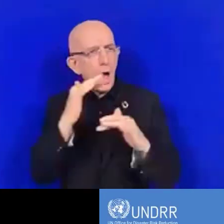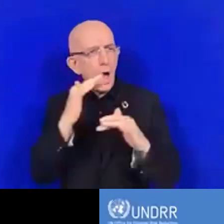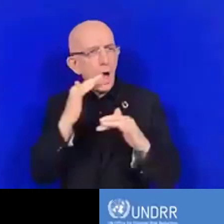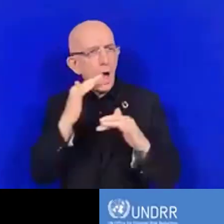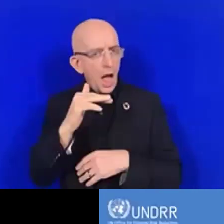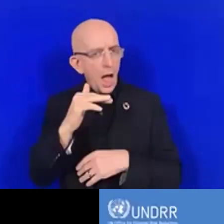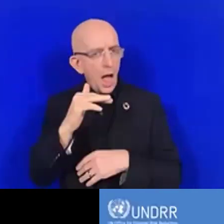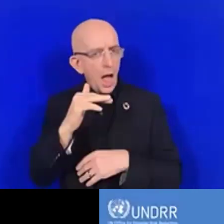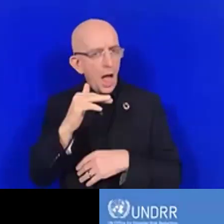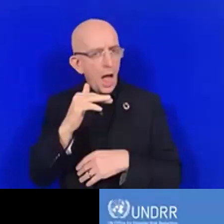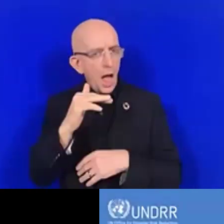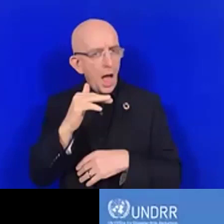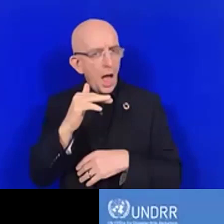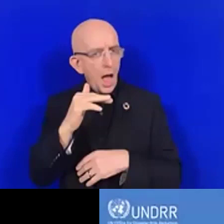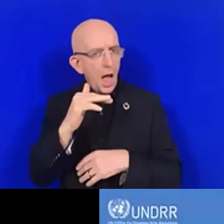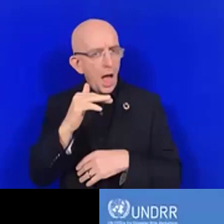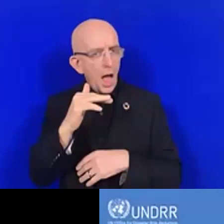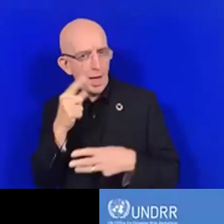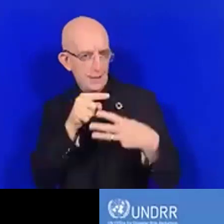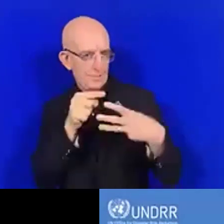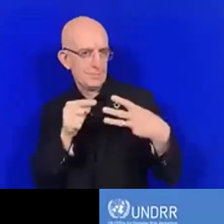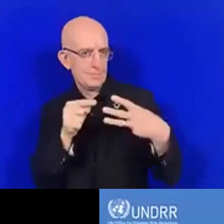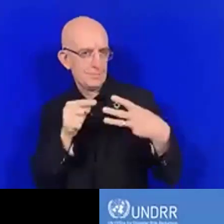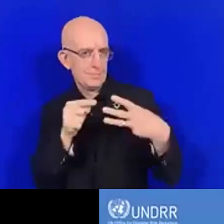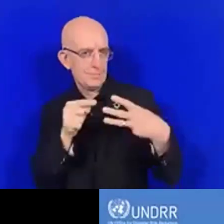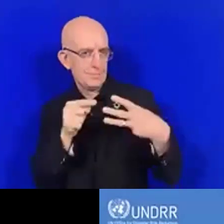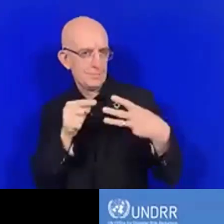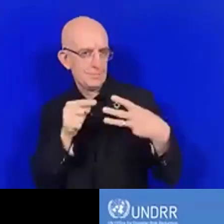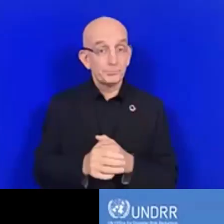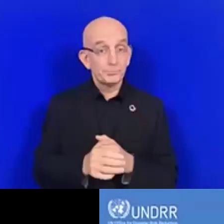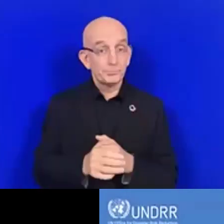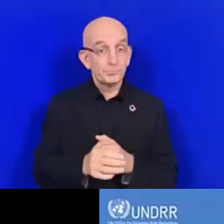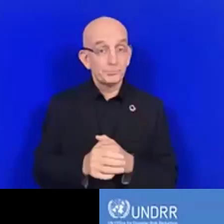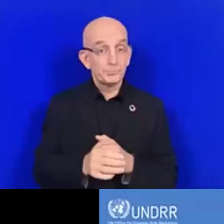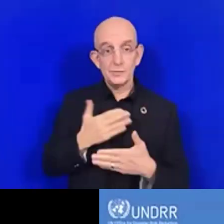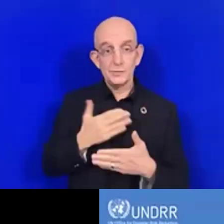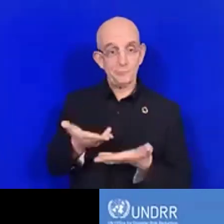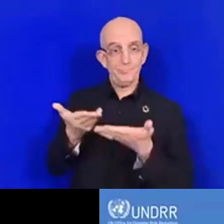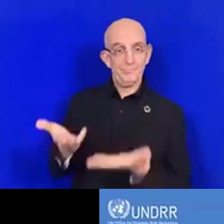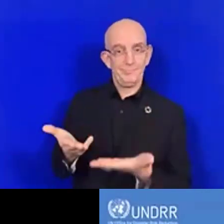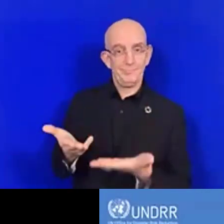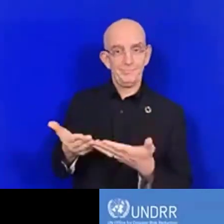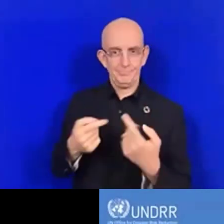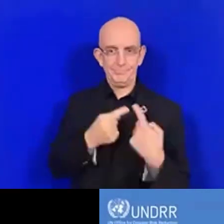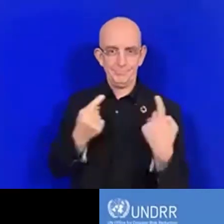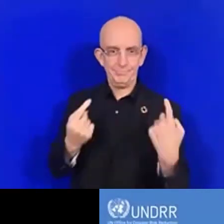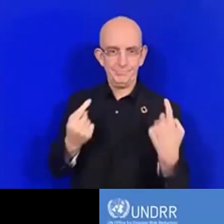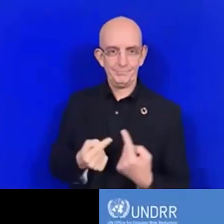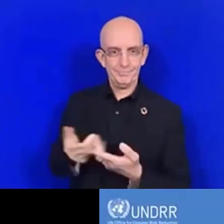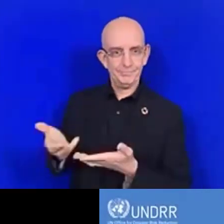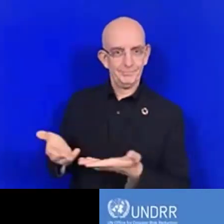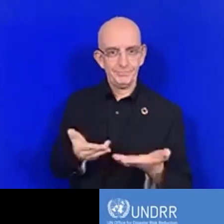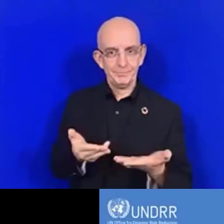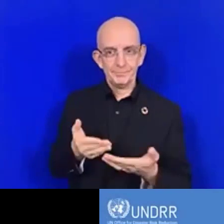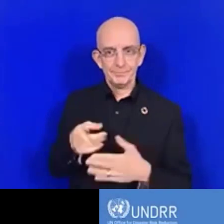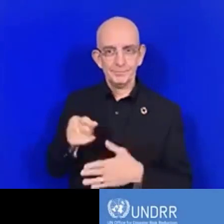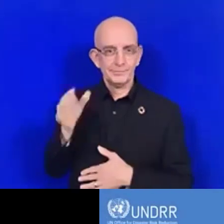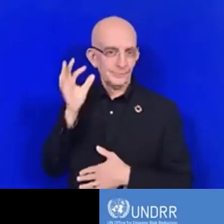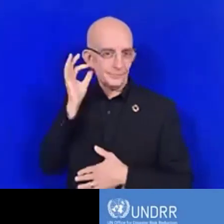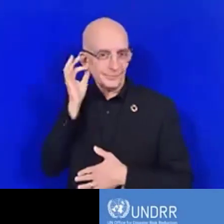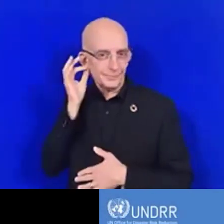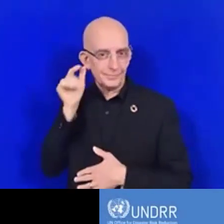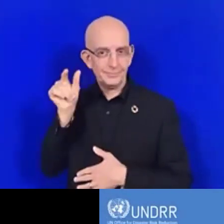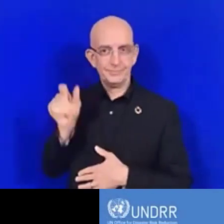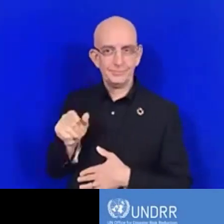Alors, dernier point, nous aimerions également souhaiter la bienvenue à Mme Tetamaya Outo, directrice générale